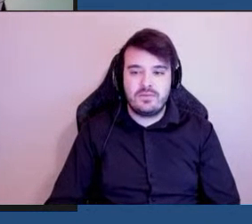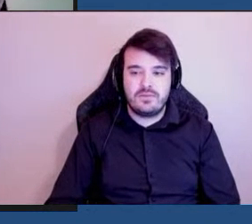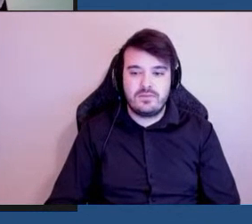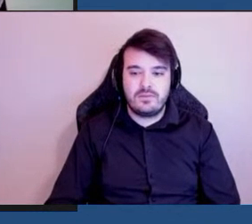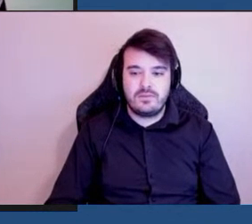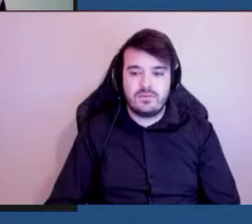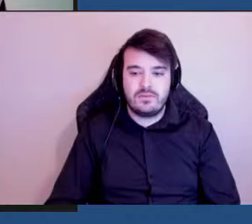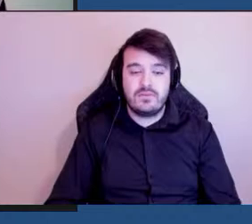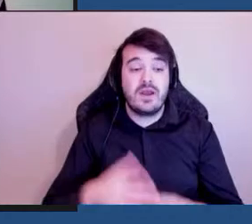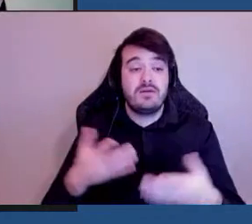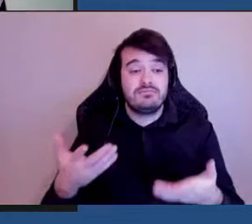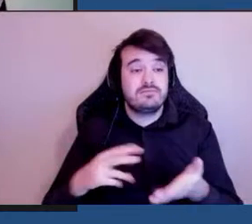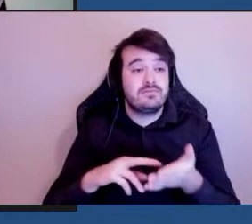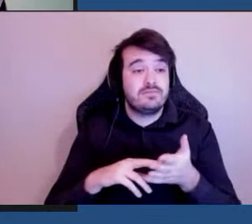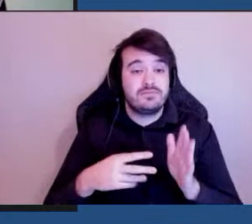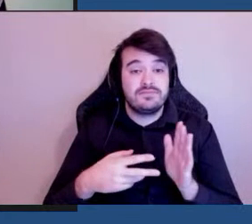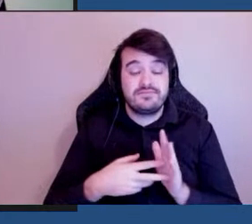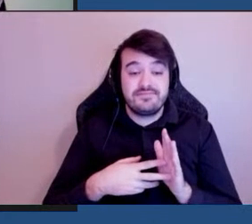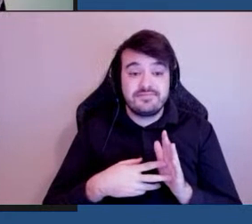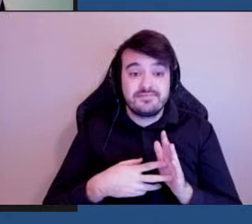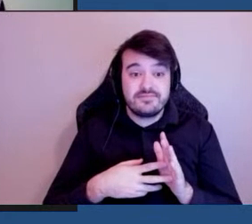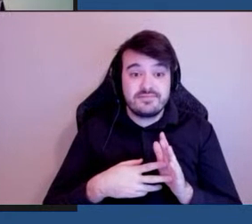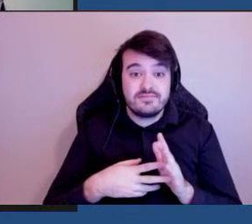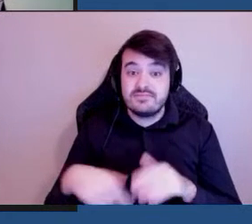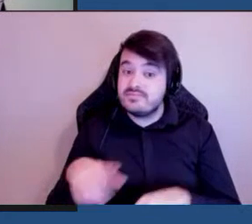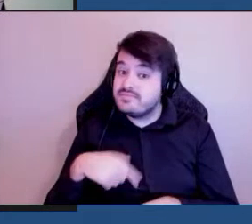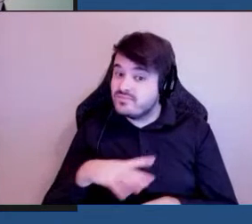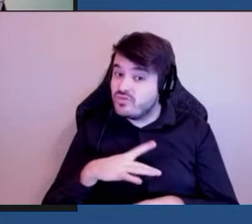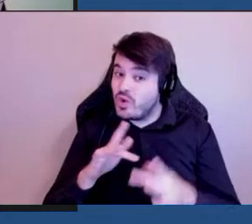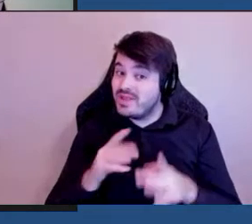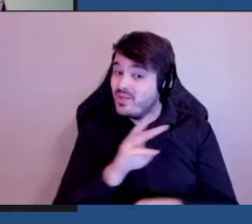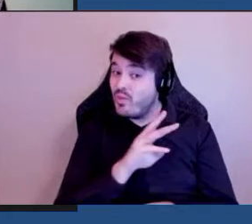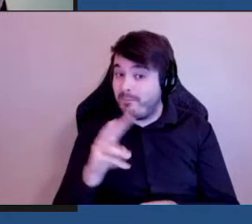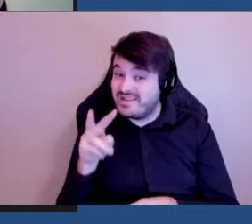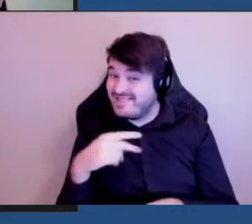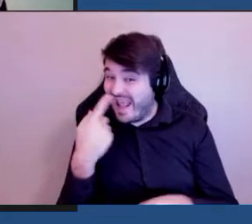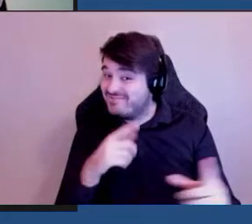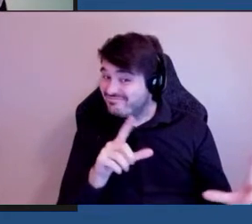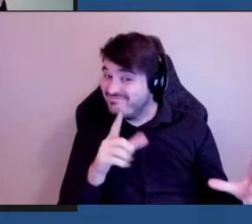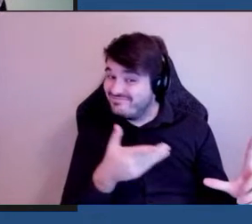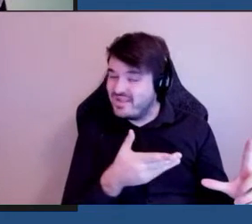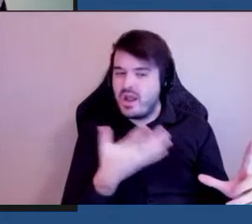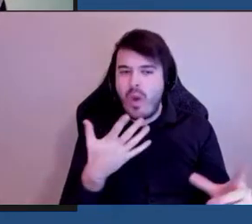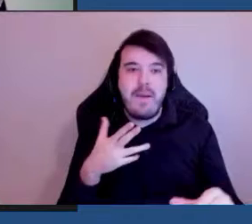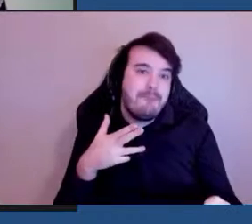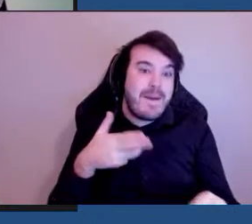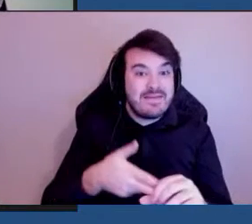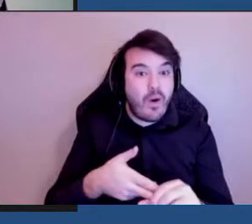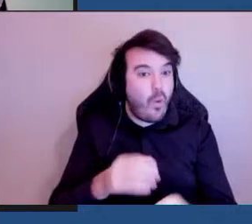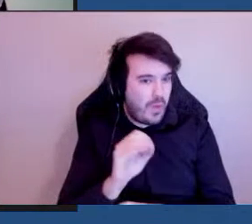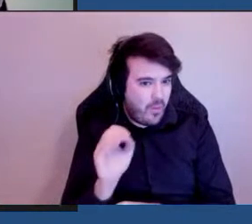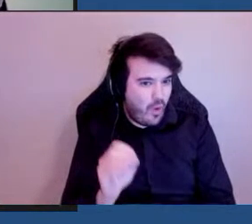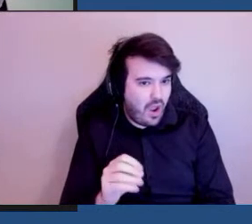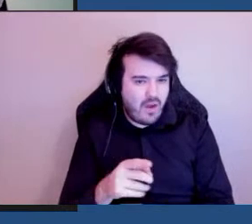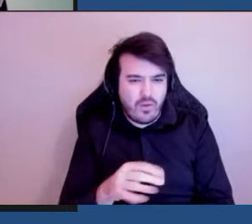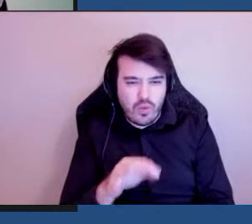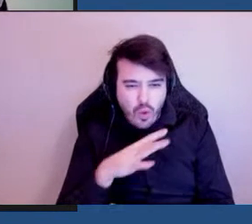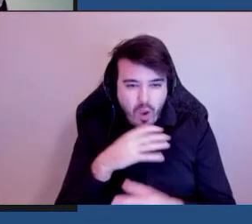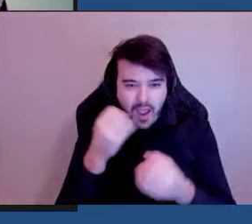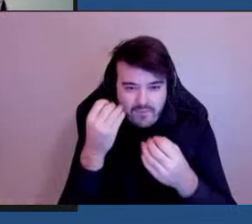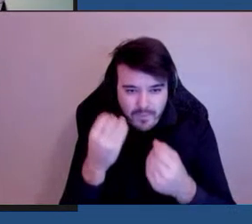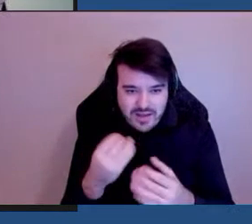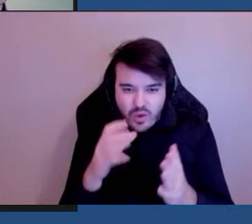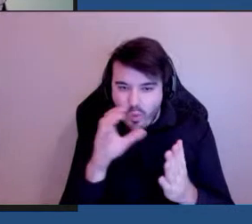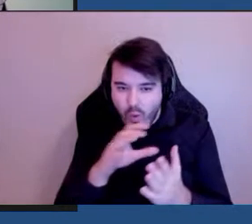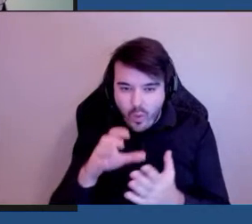alors nous avons un site web participant ottawa vous allez trouver des informations dans ce